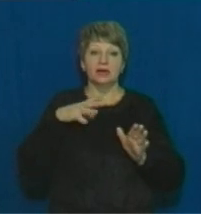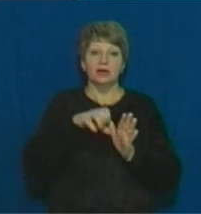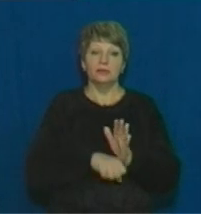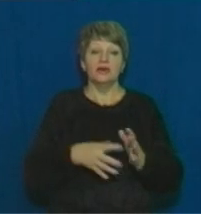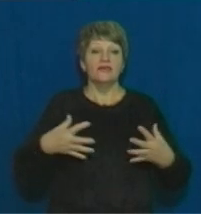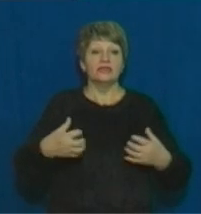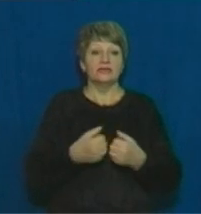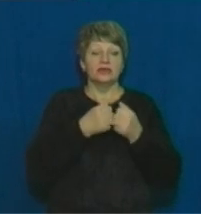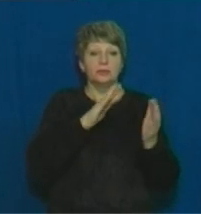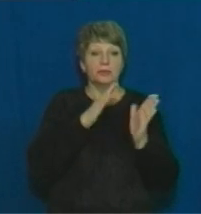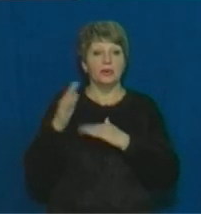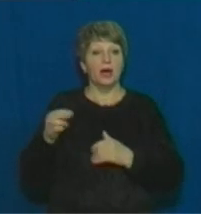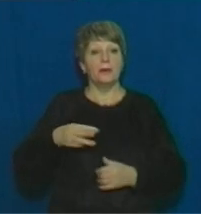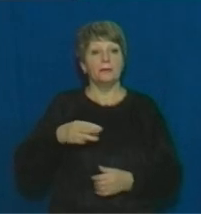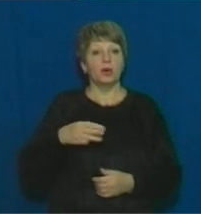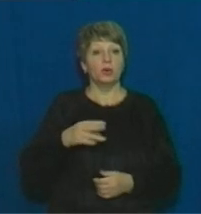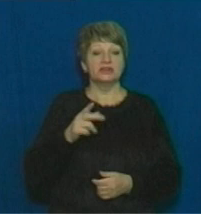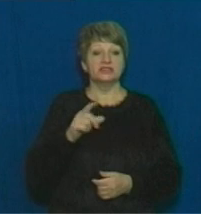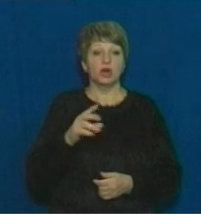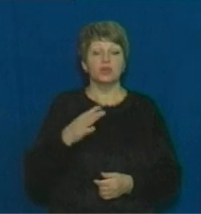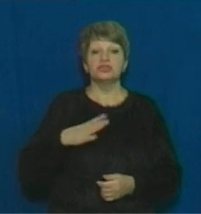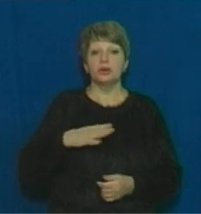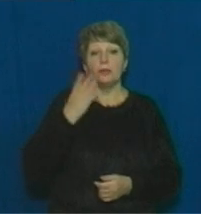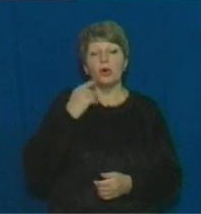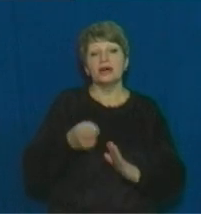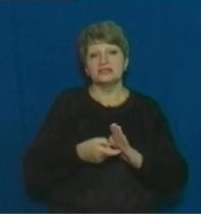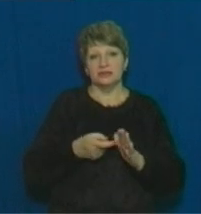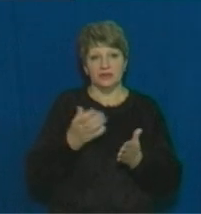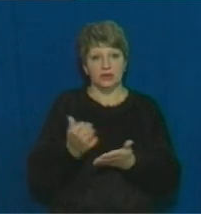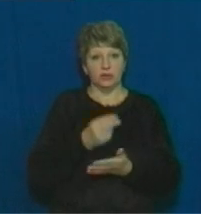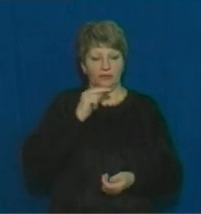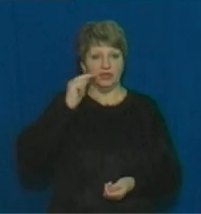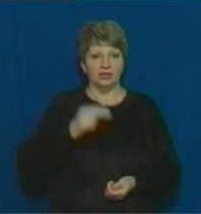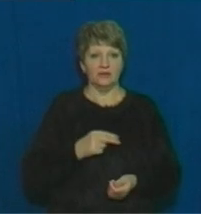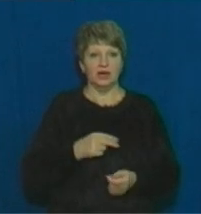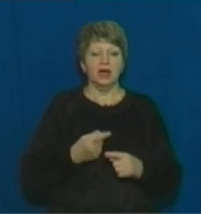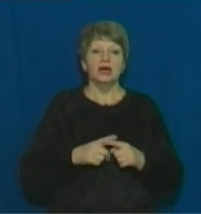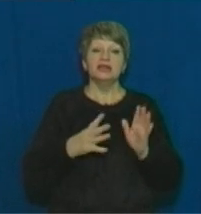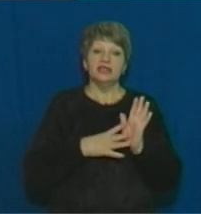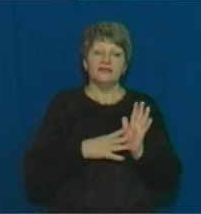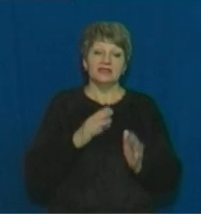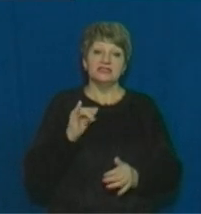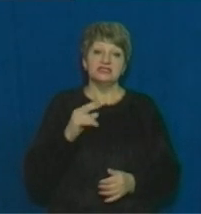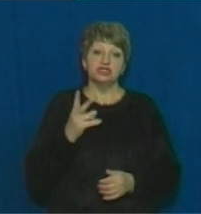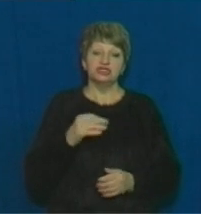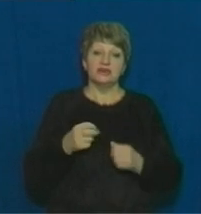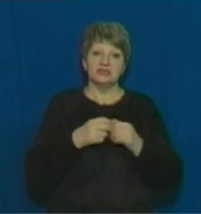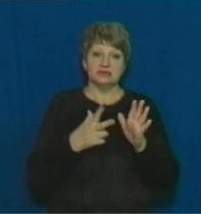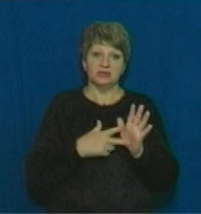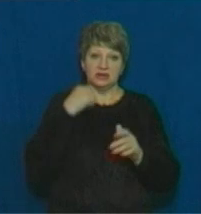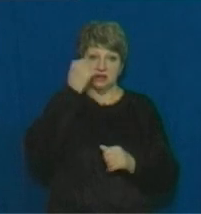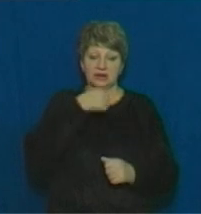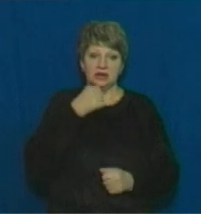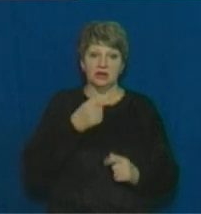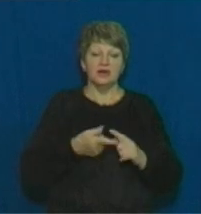-транспортній пригоді. Миколи Згурецького чекають, поки слідство знайде винного. 9 січня 2018 року у Драбівському